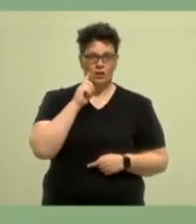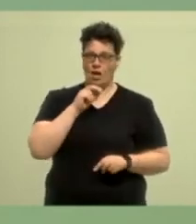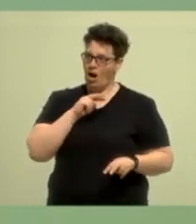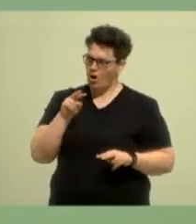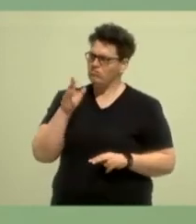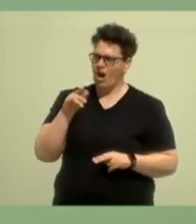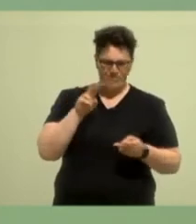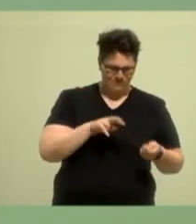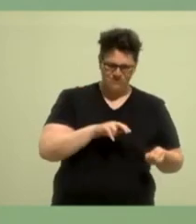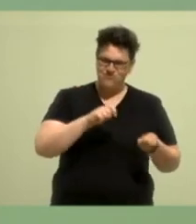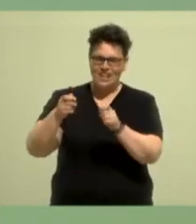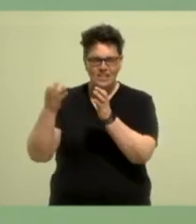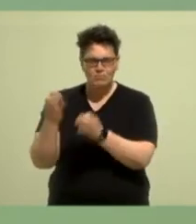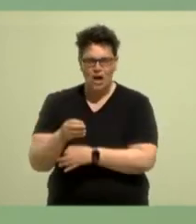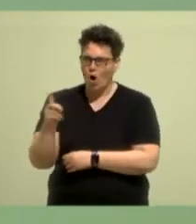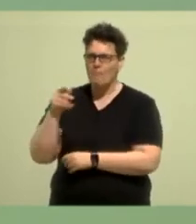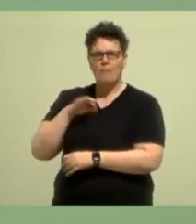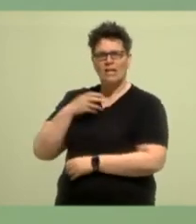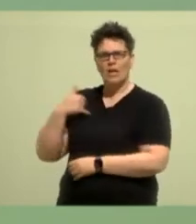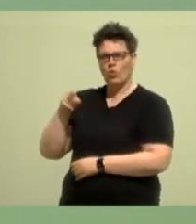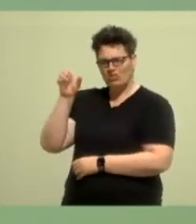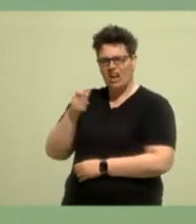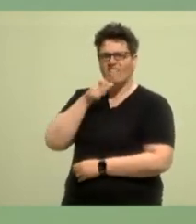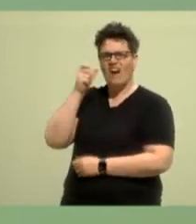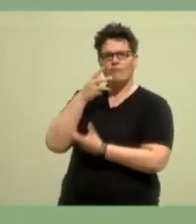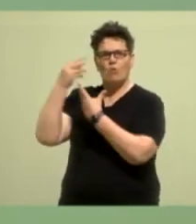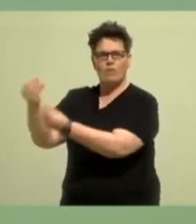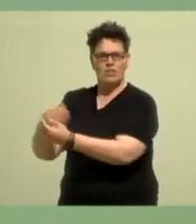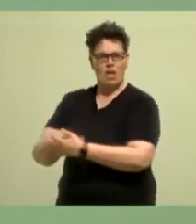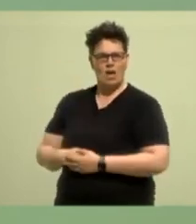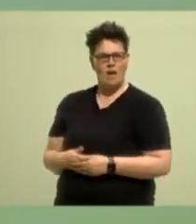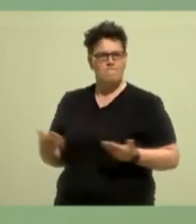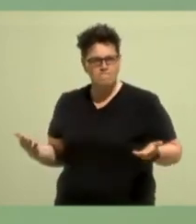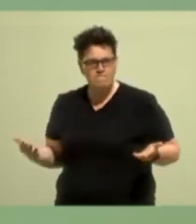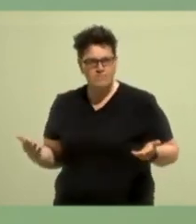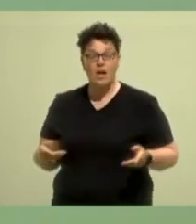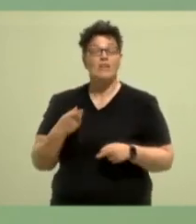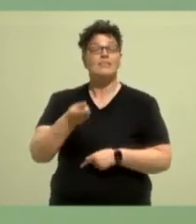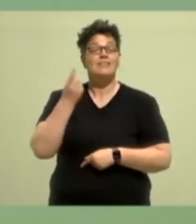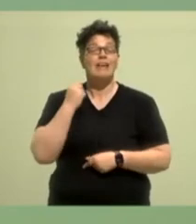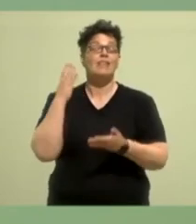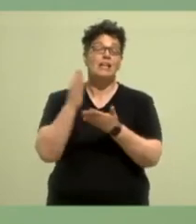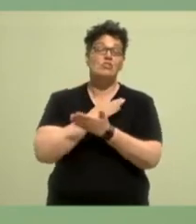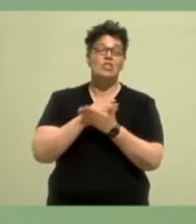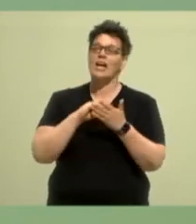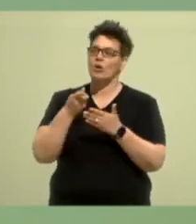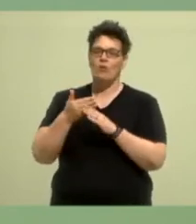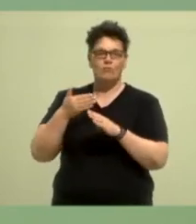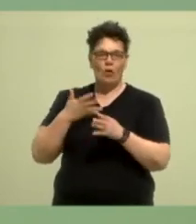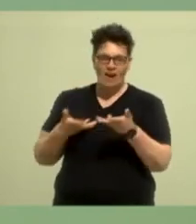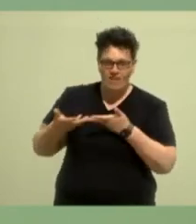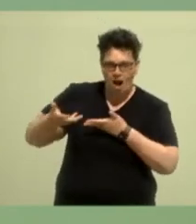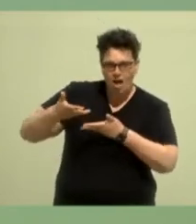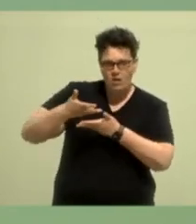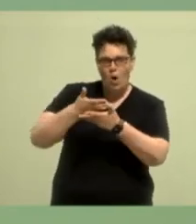was mehr ist, als ihn nur zu wollen. Und mit unserer gestrigen Entscheidung und auch mit den Verhandlungen haben wir diesen Auftrag